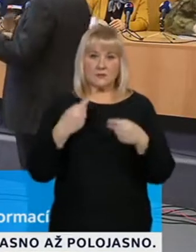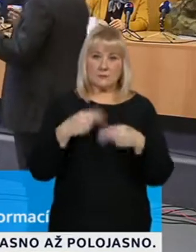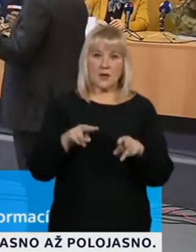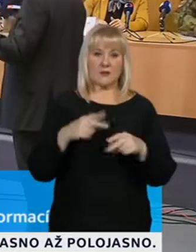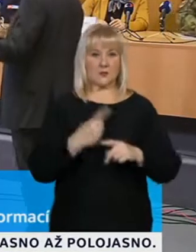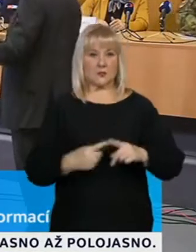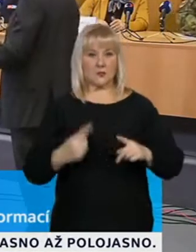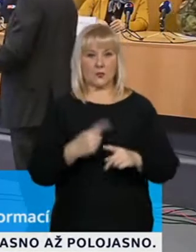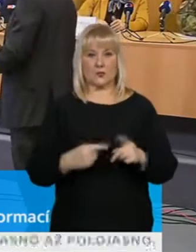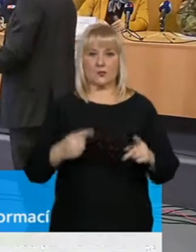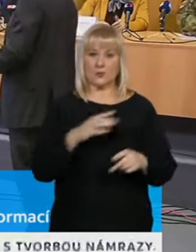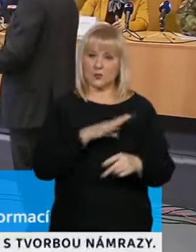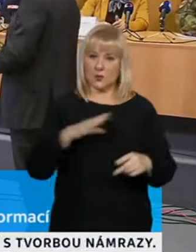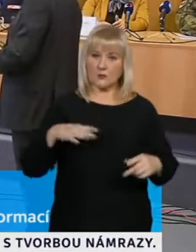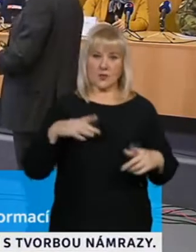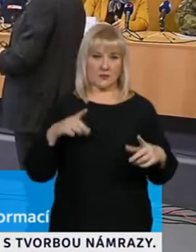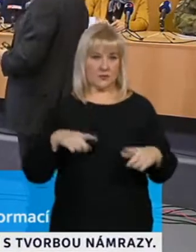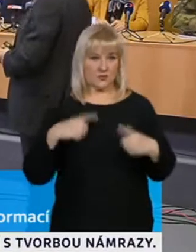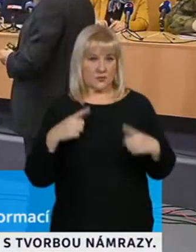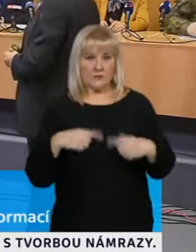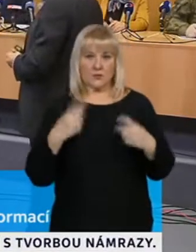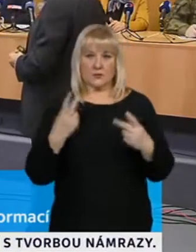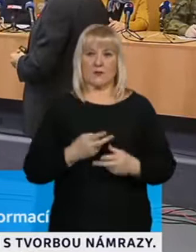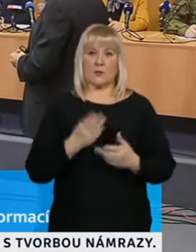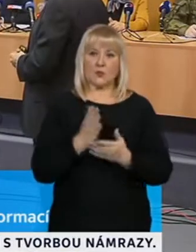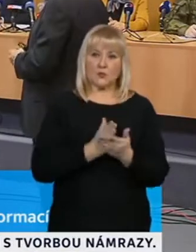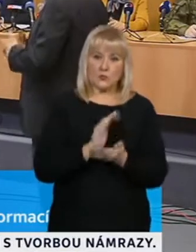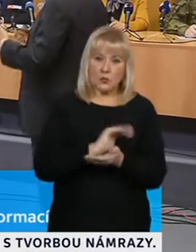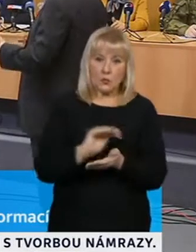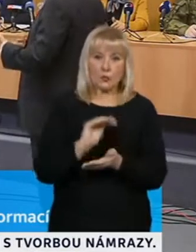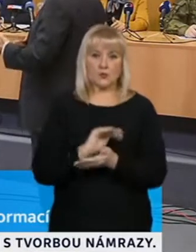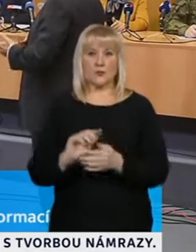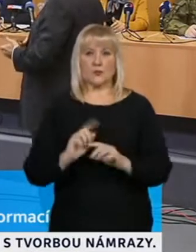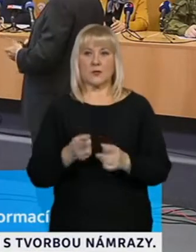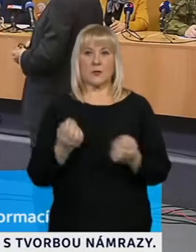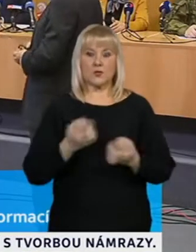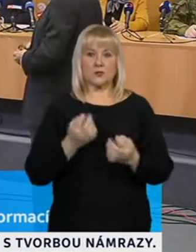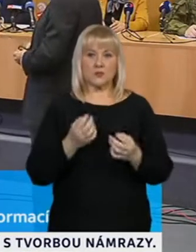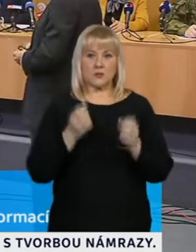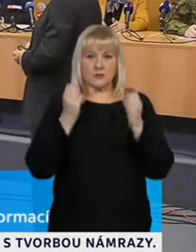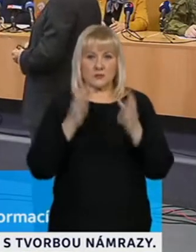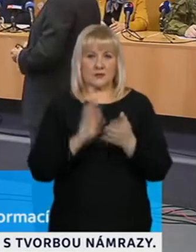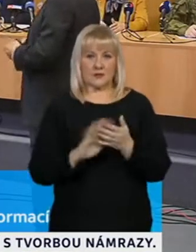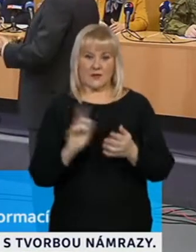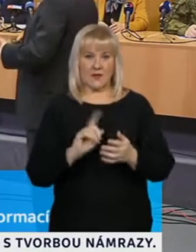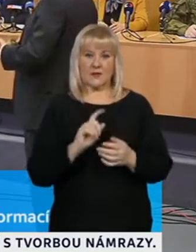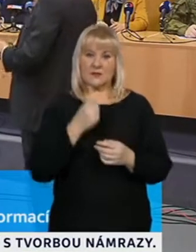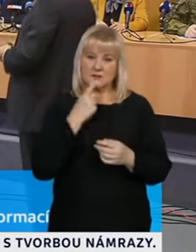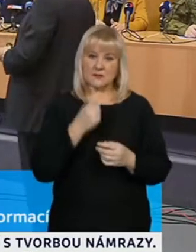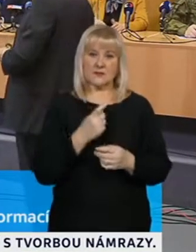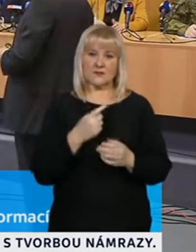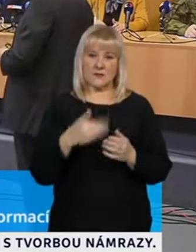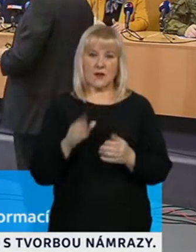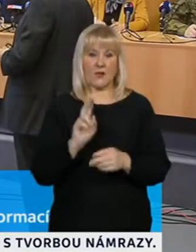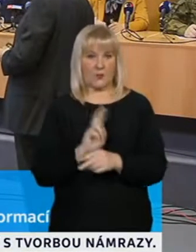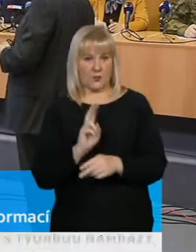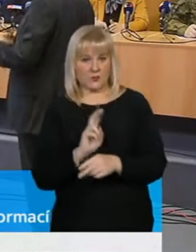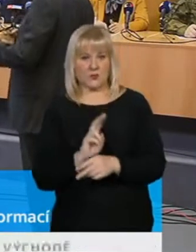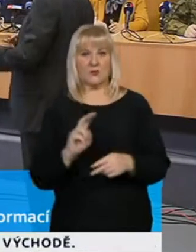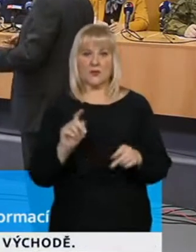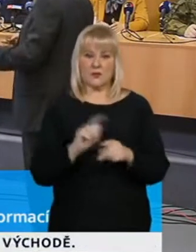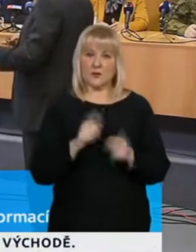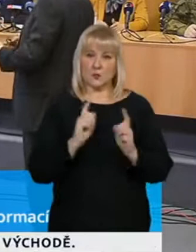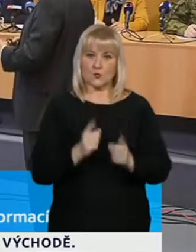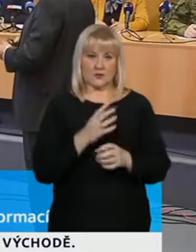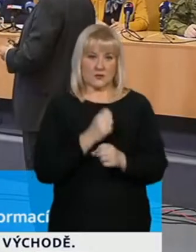běžnému životu ve smyslu služby a podobně nebylo divoké a abychom dbali na ta opatření, aby se dodržovala ta